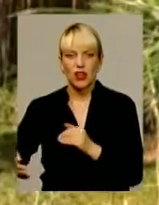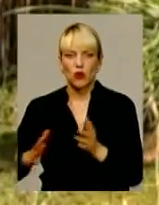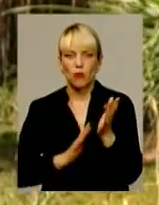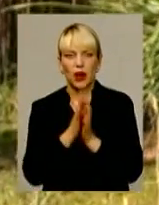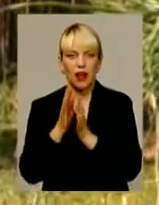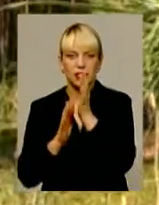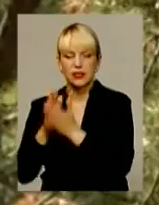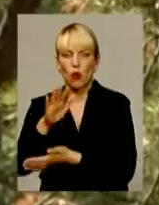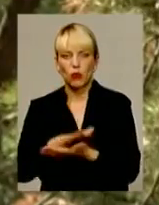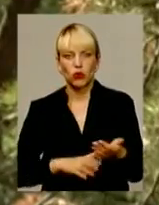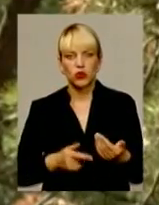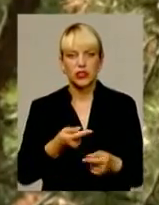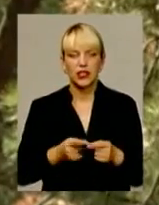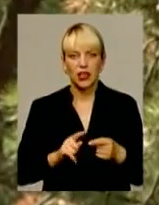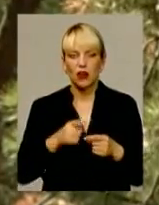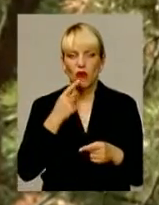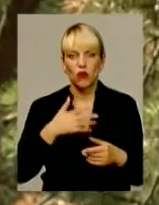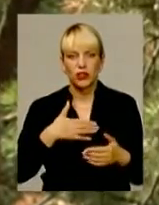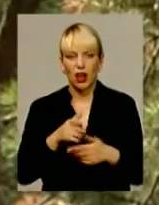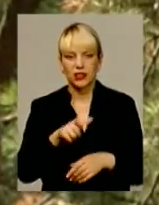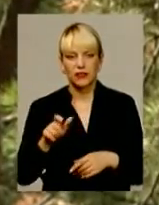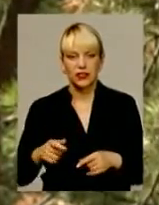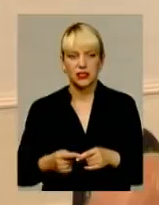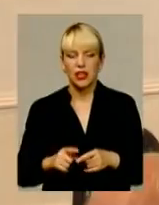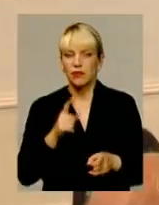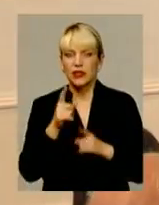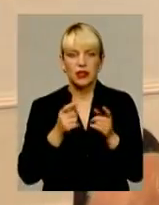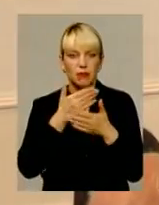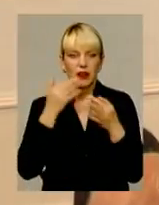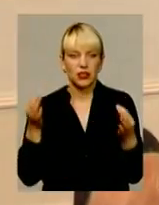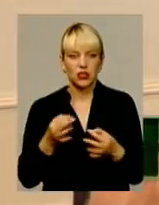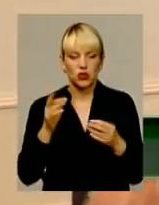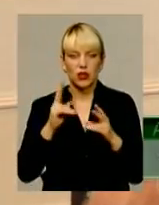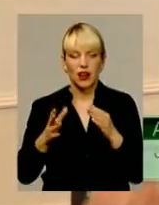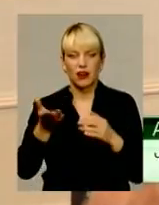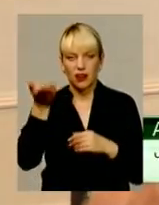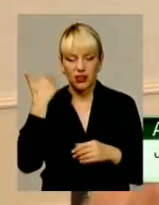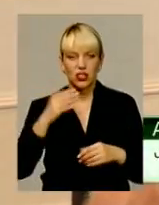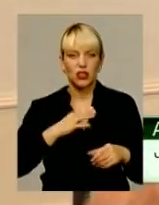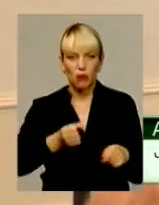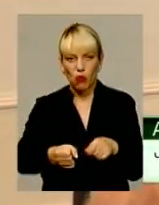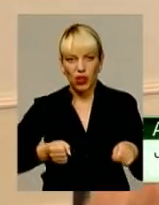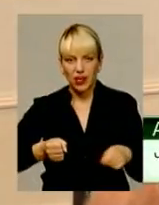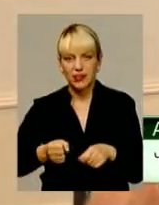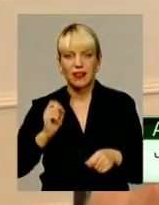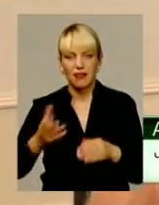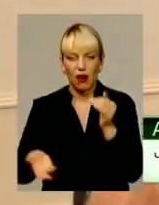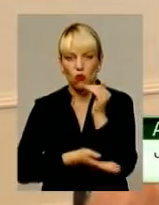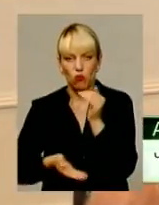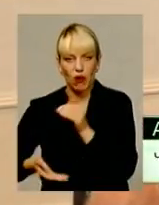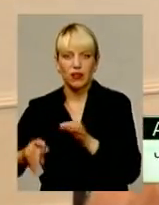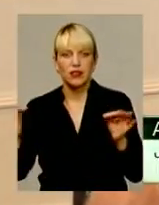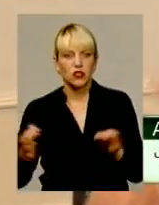в краї і надалі, стверджують активісти. Не змінилося нічого, як різали, як рубали, далі взагалі нічого не міняється.